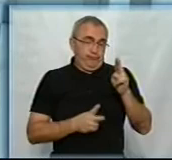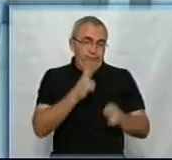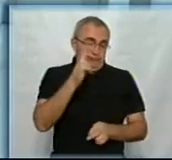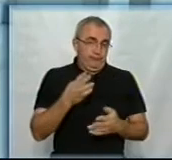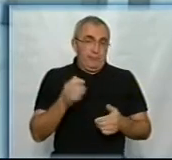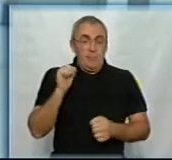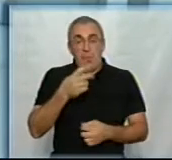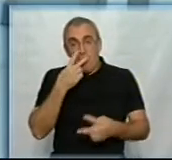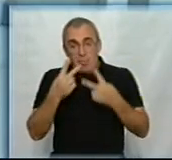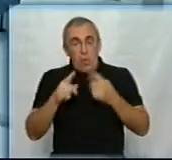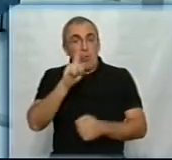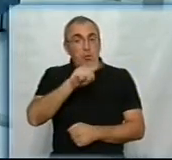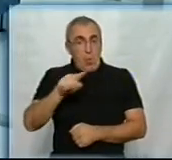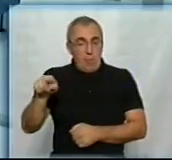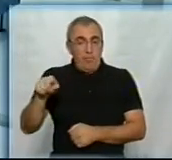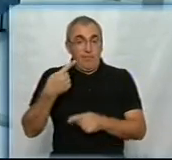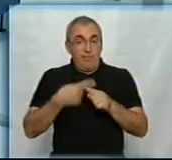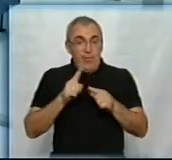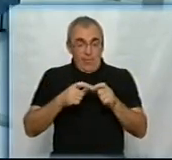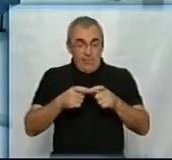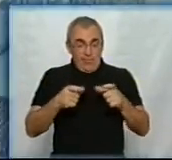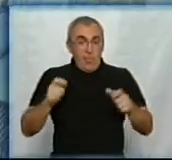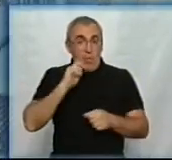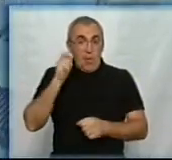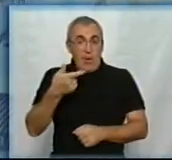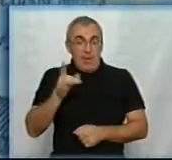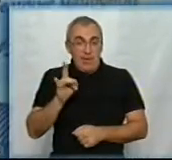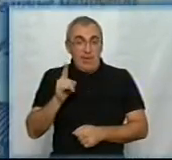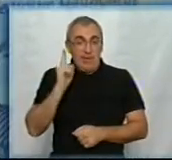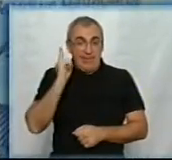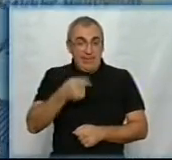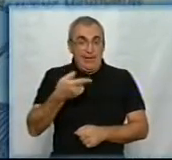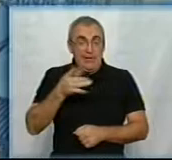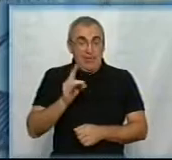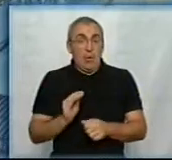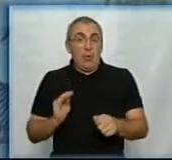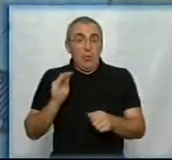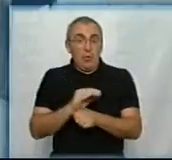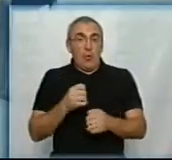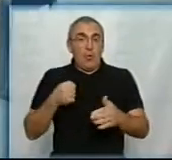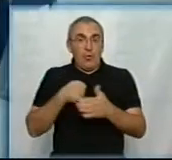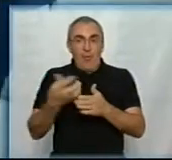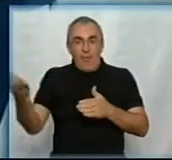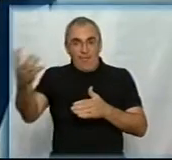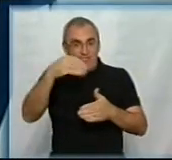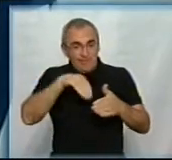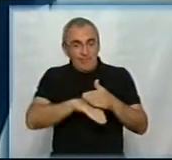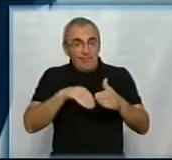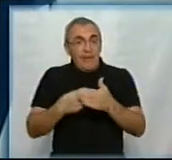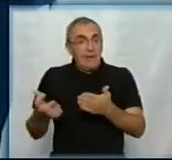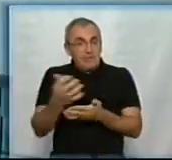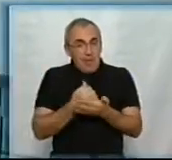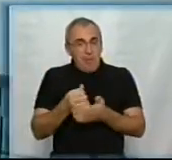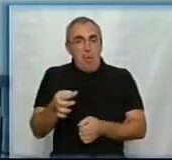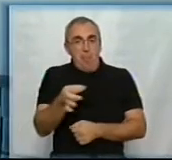подивитися номер. Ось цю купюру української гривні номіналом тисячу гривень додав до колекції останньої. Показує, збирає такі